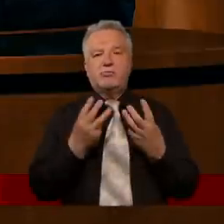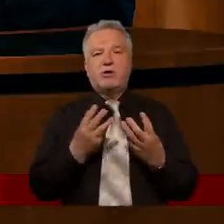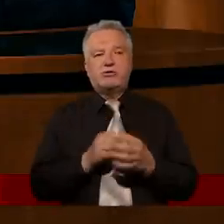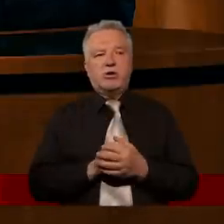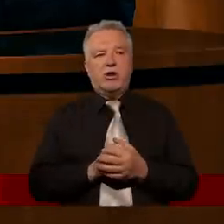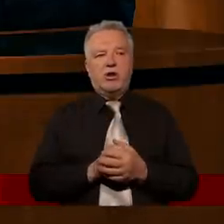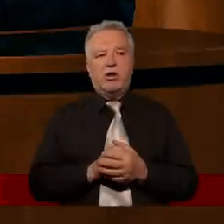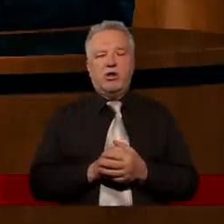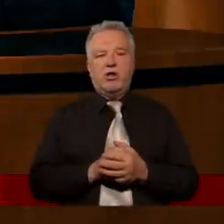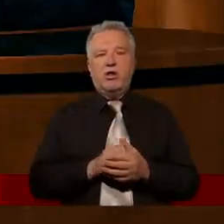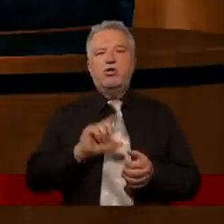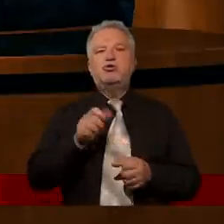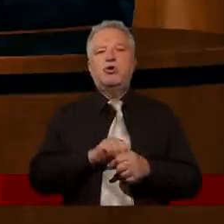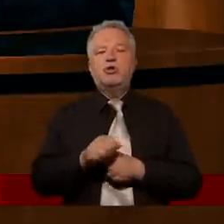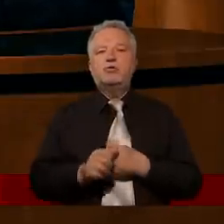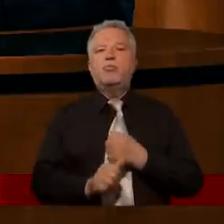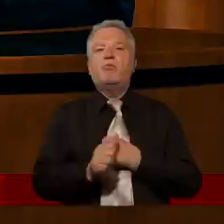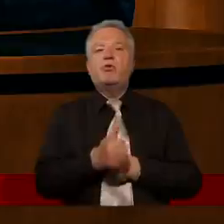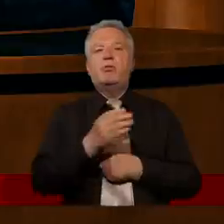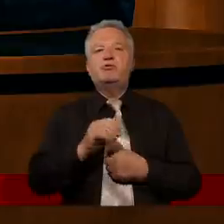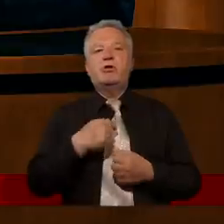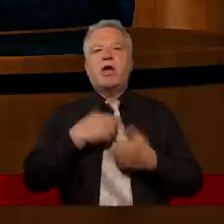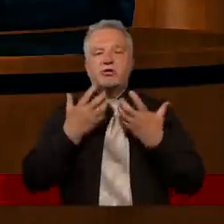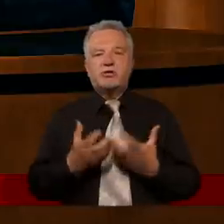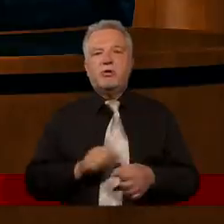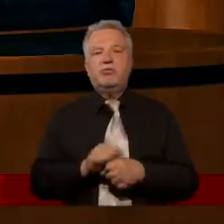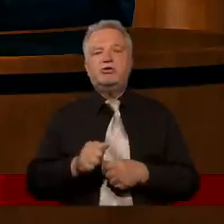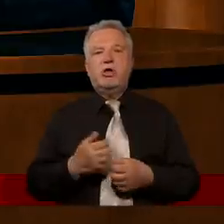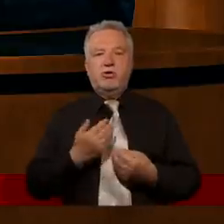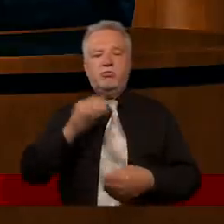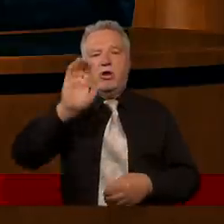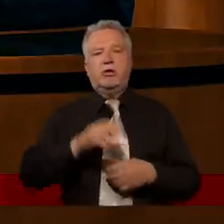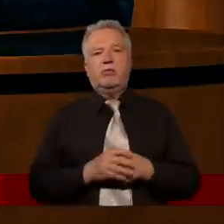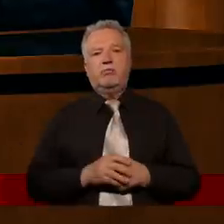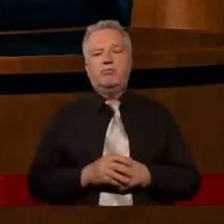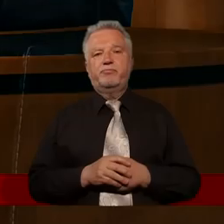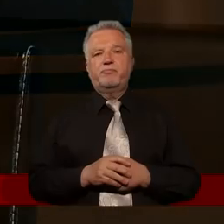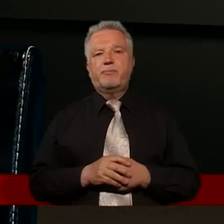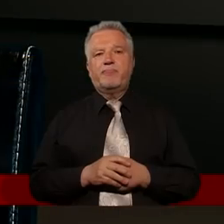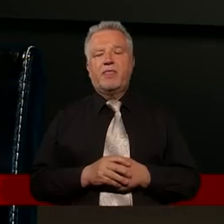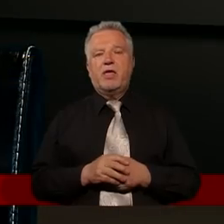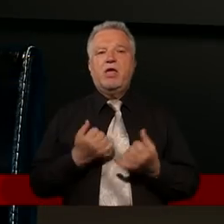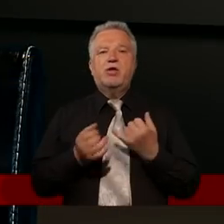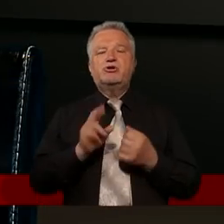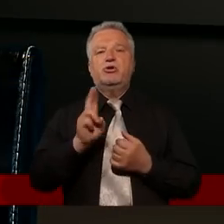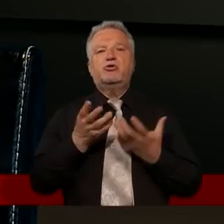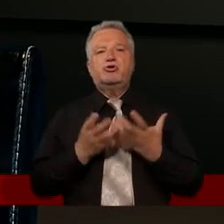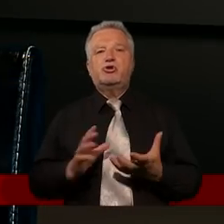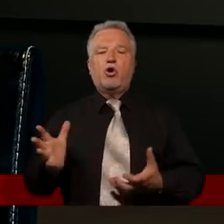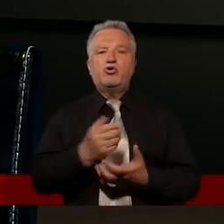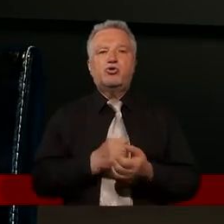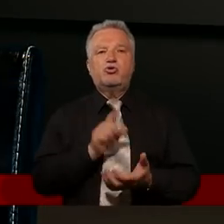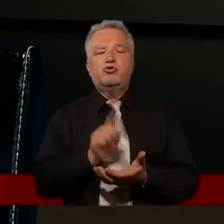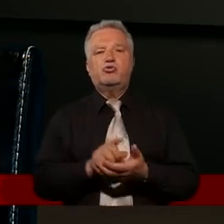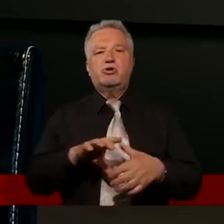siłą napędową do tego, aby być wielkim? A jeszcze trochę tak zgłębię temat. Czy jeżeli ktoś chce osiągnąć